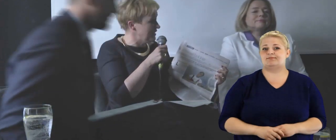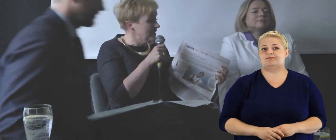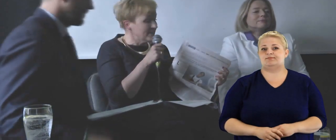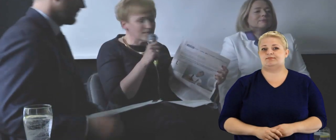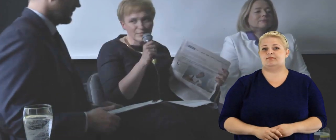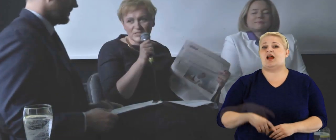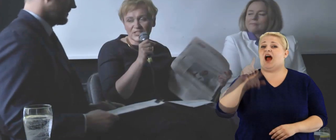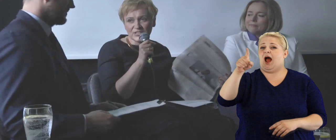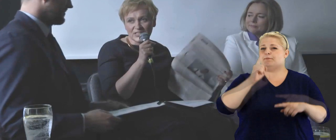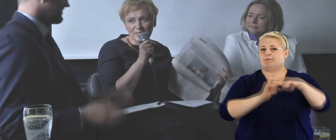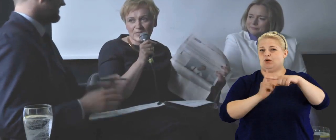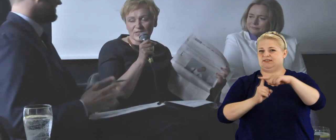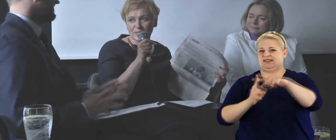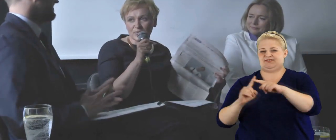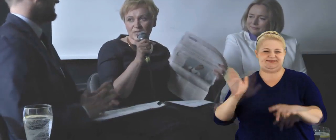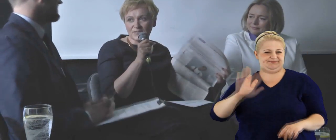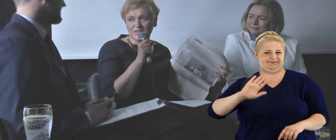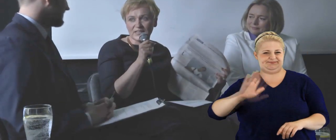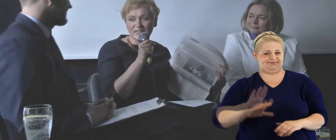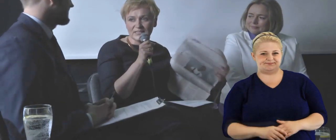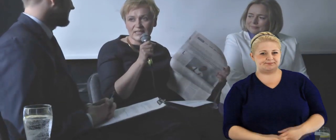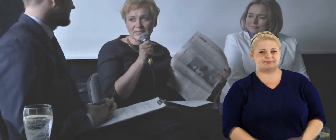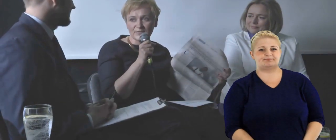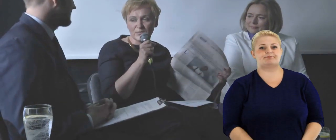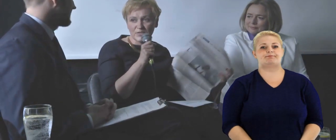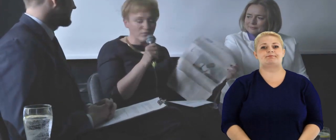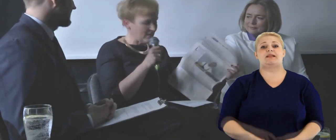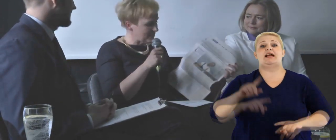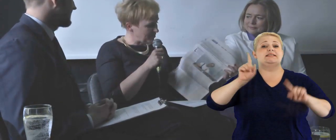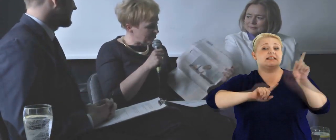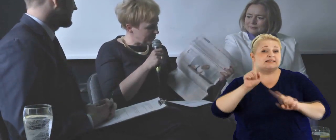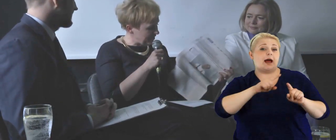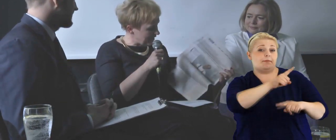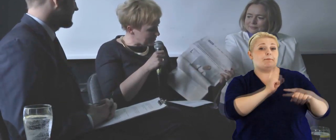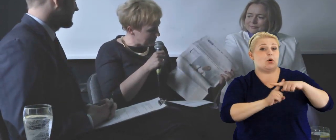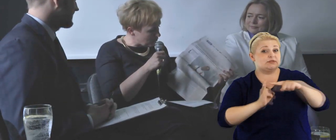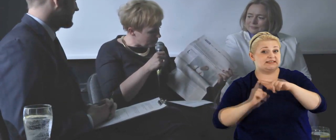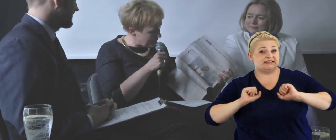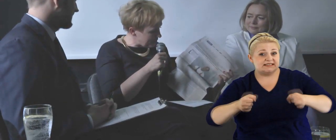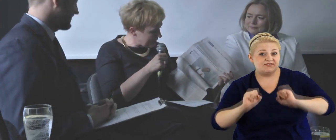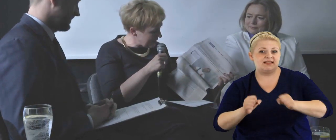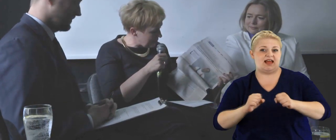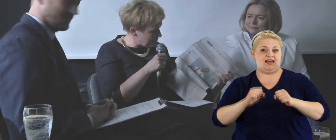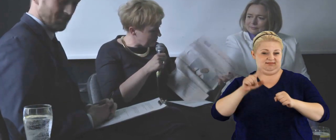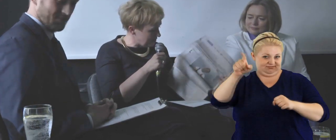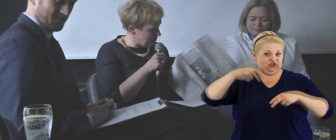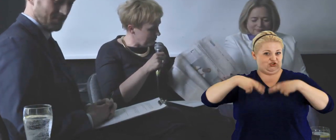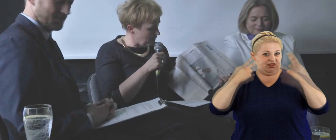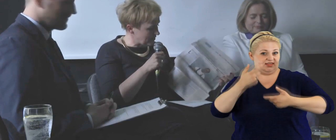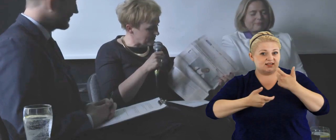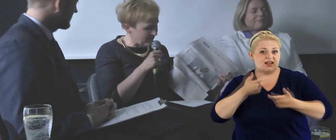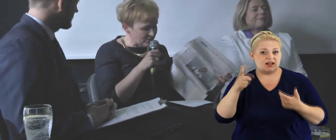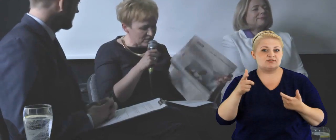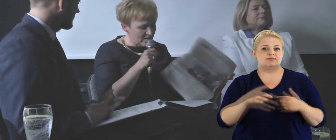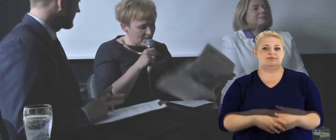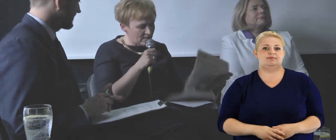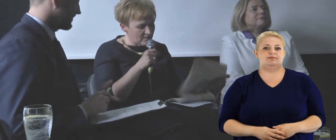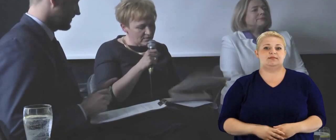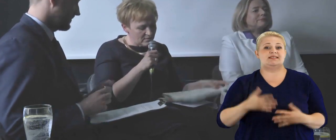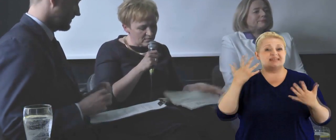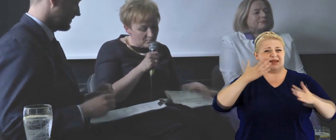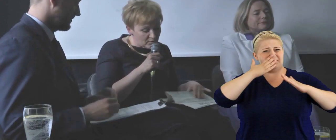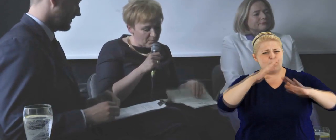kontekście. Także myślę, że czasem nawet te pozytywne inicjatywy podejmowane przez dziennikarze, bo tą problematykę pokazywać,